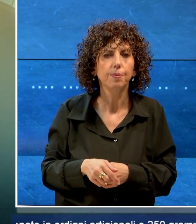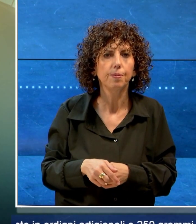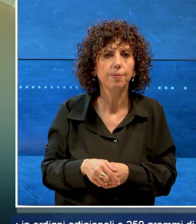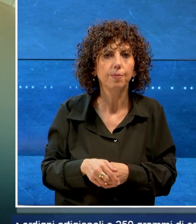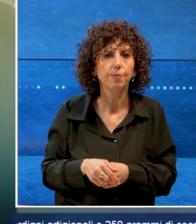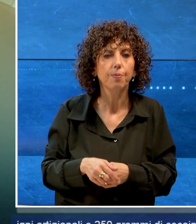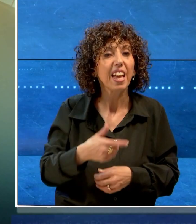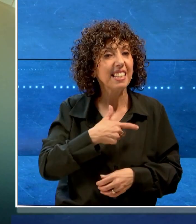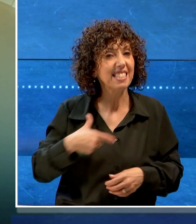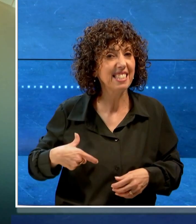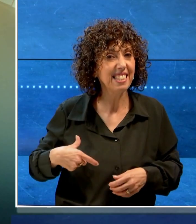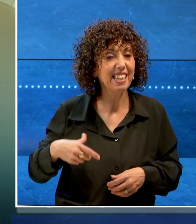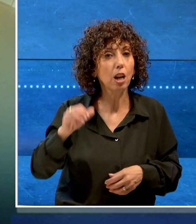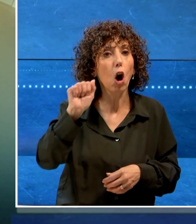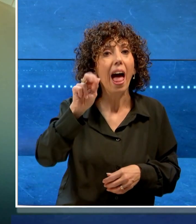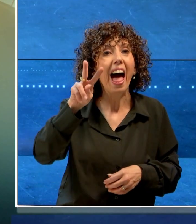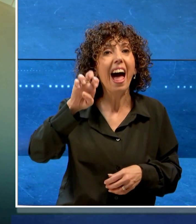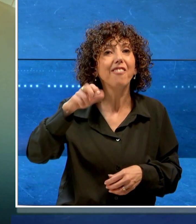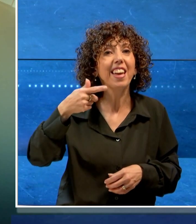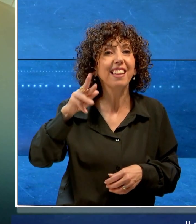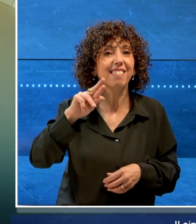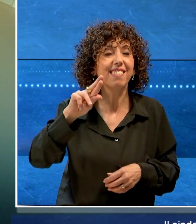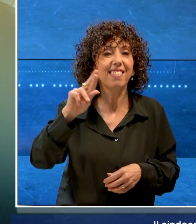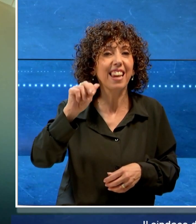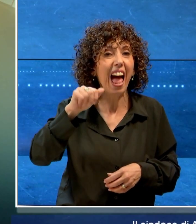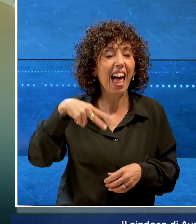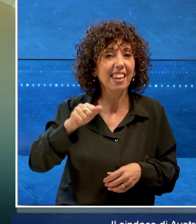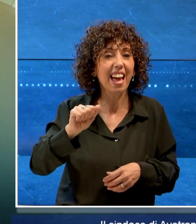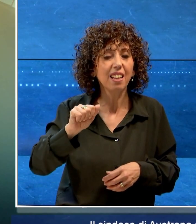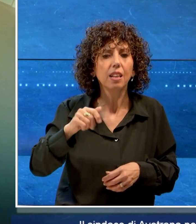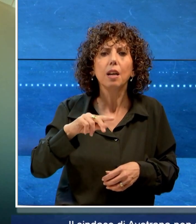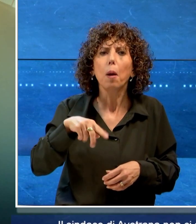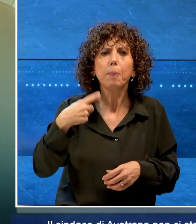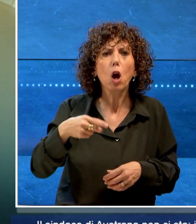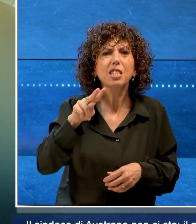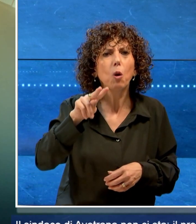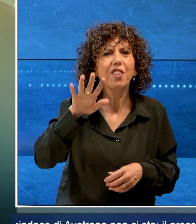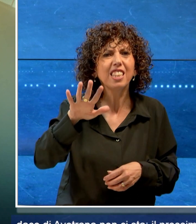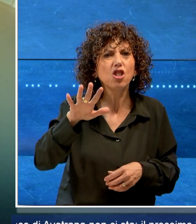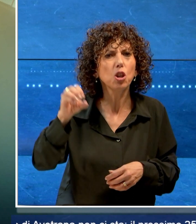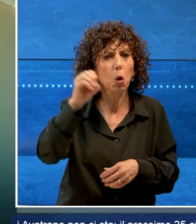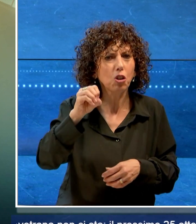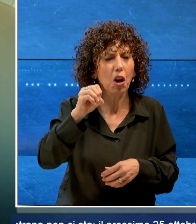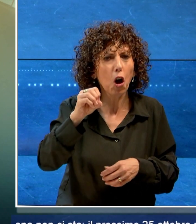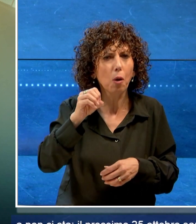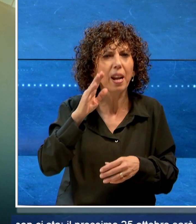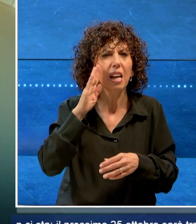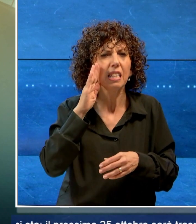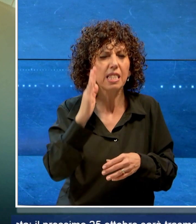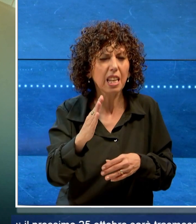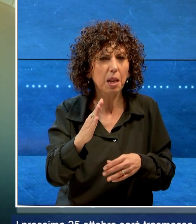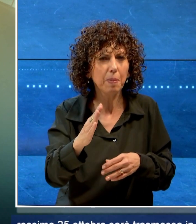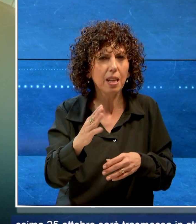Il sindaco di Avetrana non ci sta il prossimo 25 ottobre e sarà trasmessa in streaming su